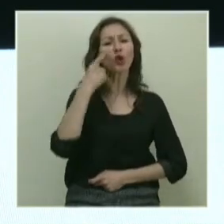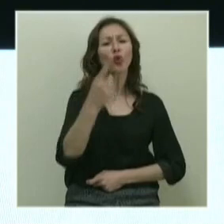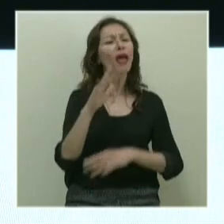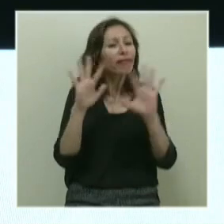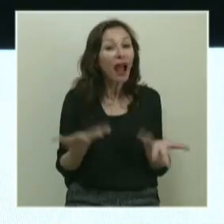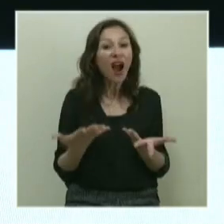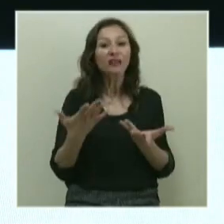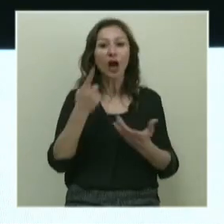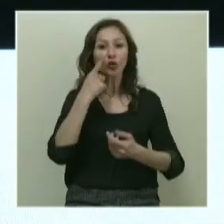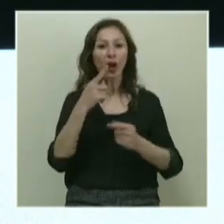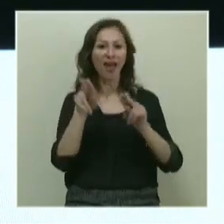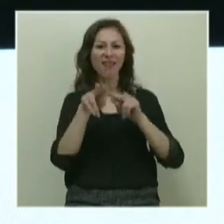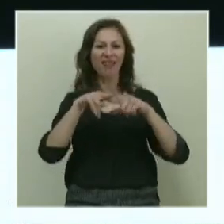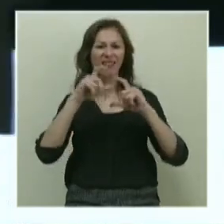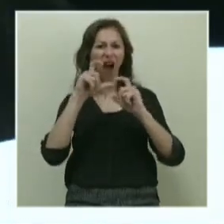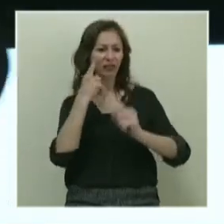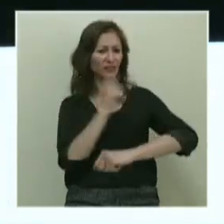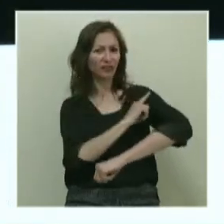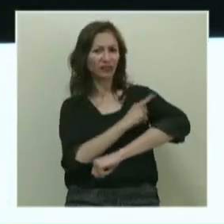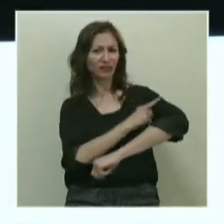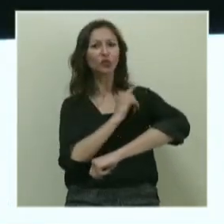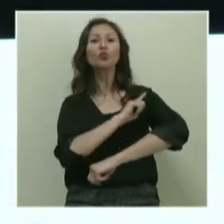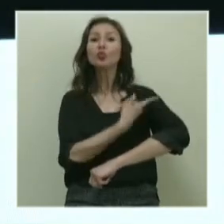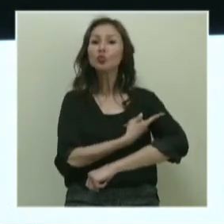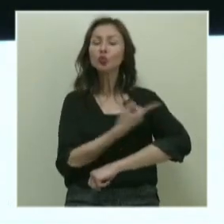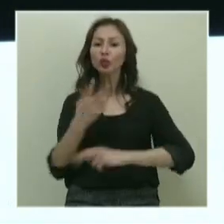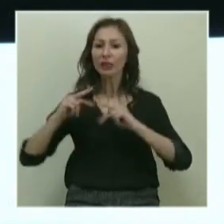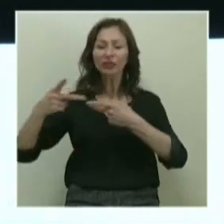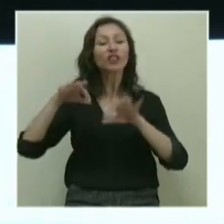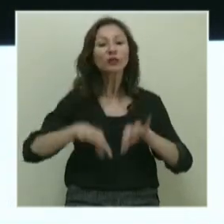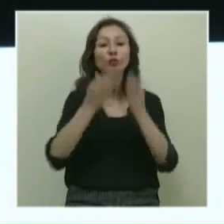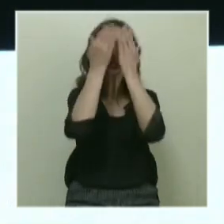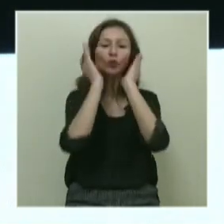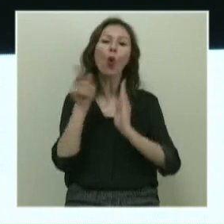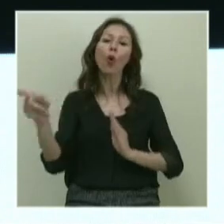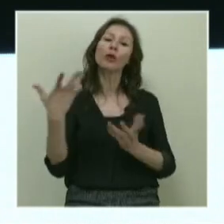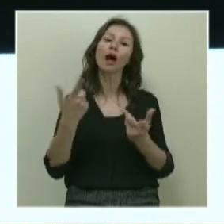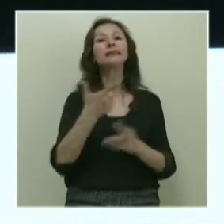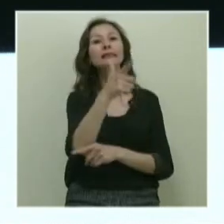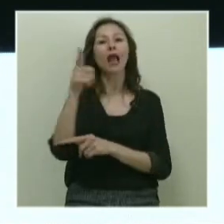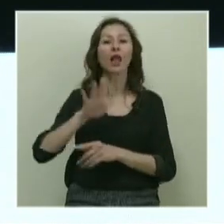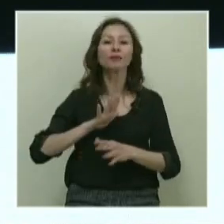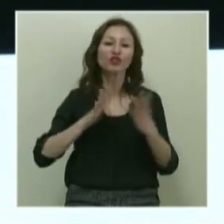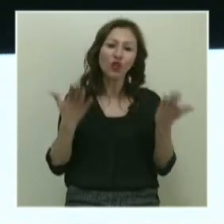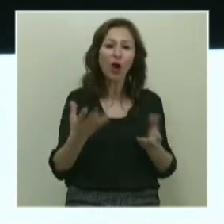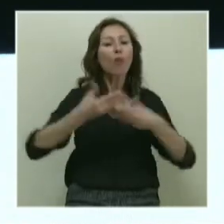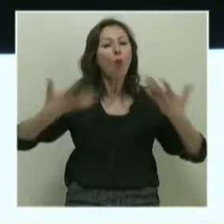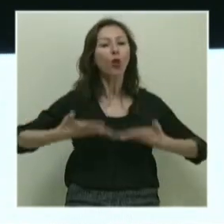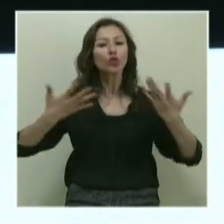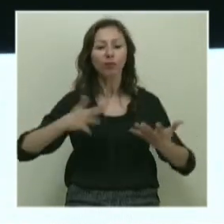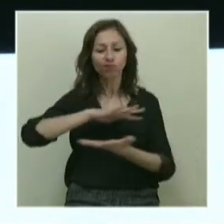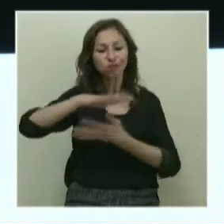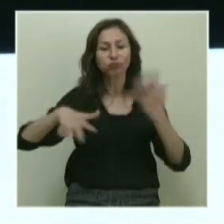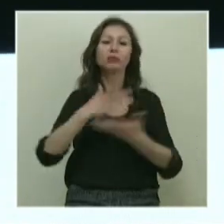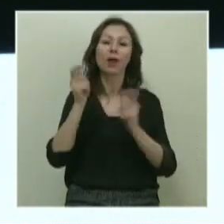ne kadar kas gücü, kas enerjisi nakledebileceğinizdi. Şimdi şükür orada nükleer silahlarımız var, bolca birbirimizin üzerine boca